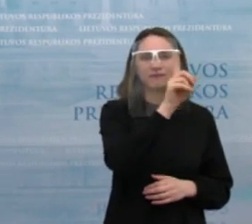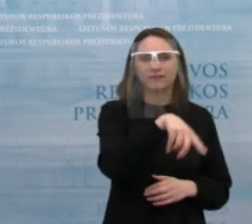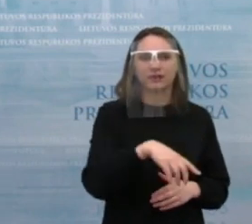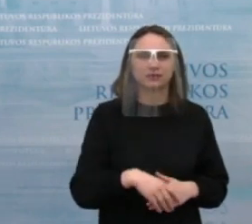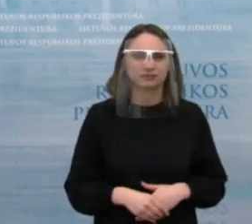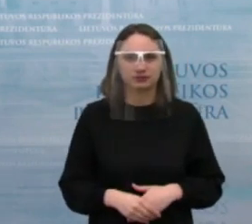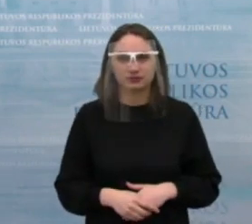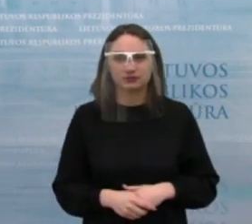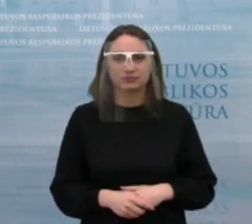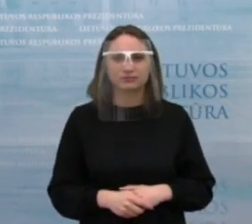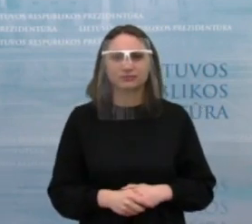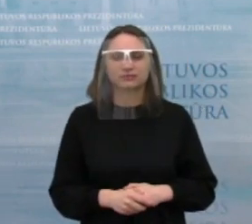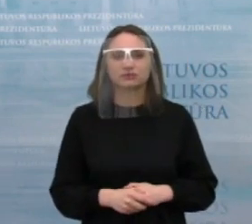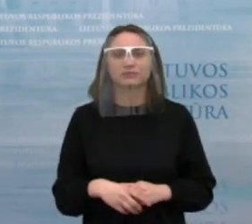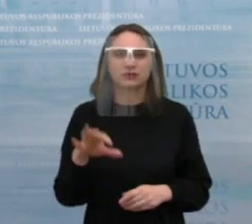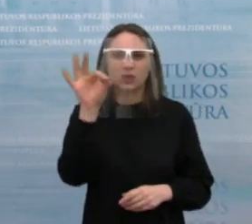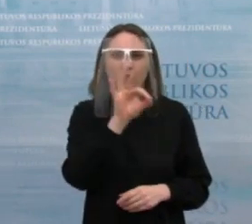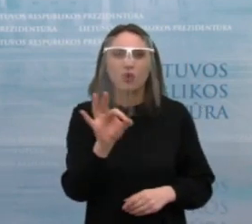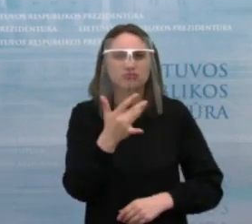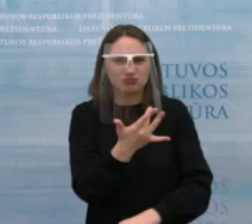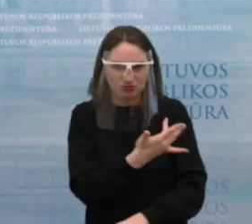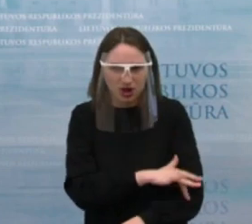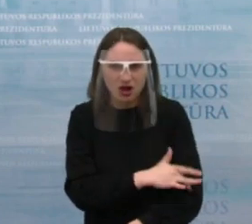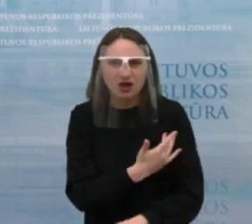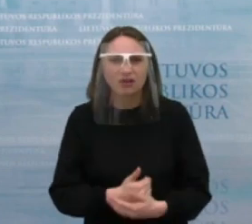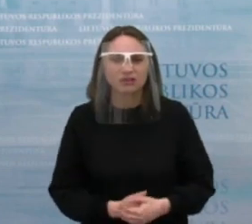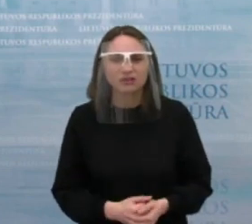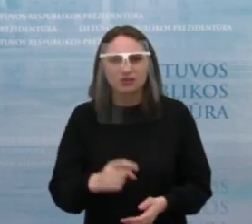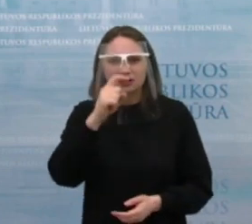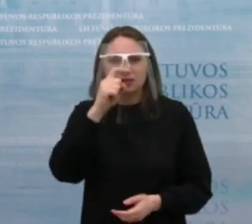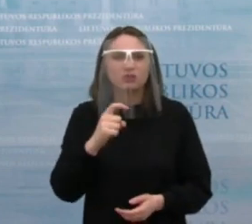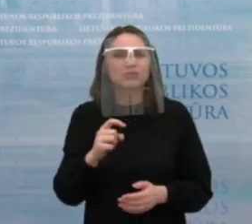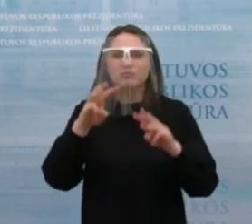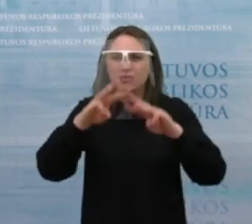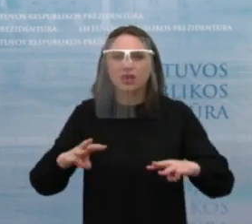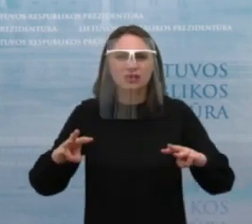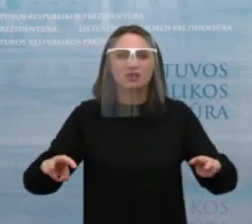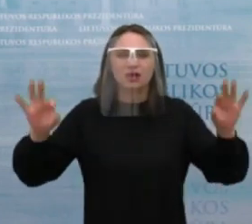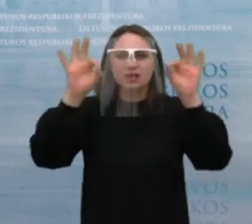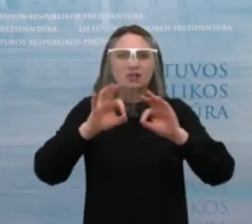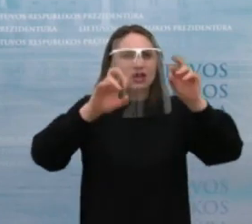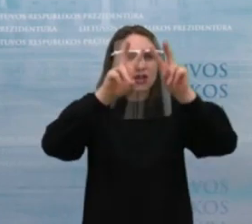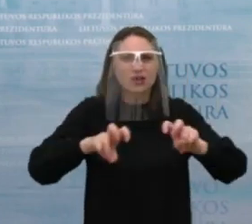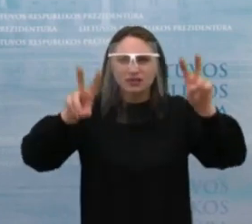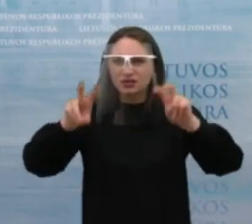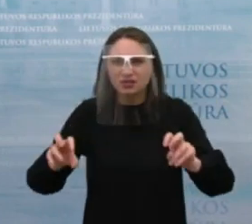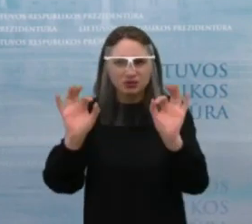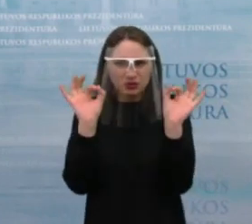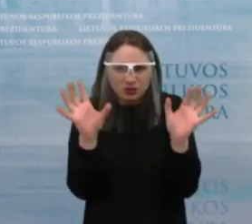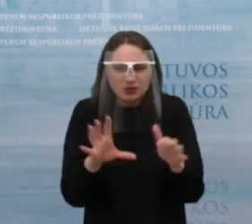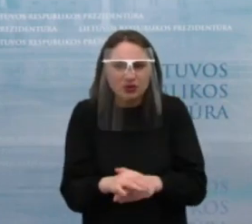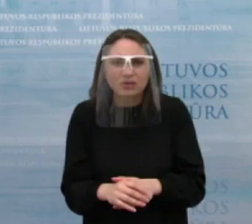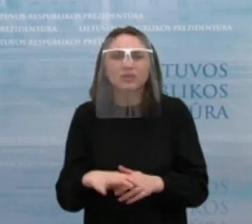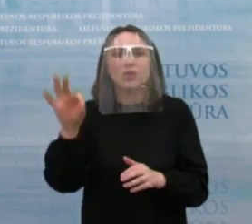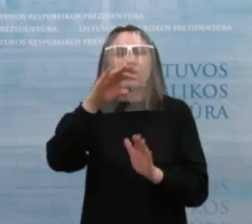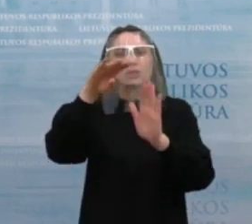pasitikslinti dėl tų paslaugų, bet ar ministerija iki šiol netliko jokių tyrimų, nes buvo ten ir statymai susijęs